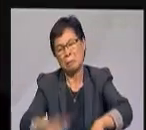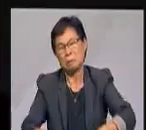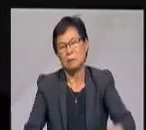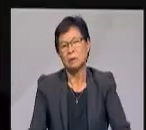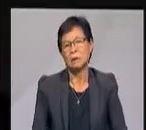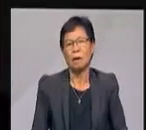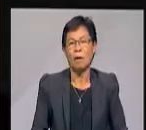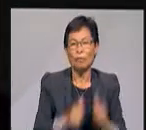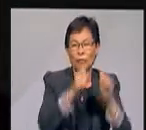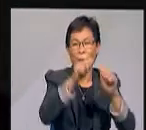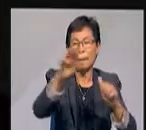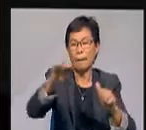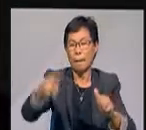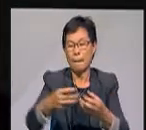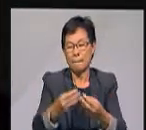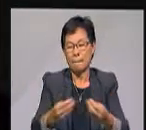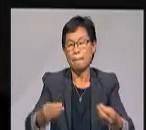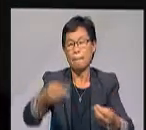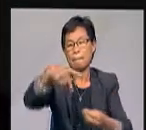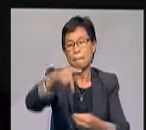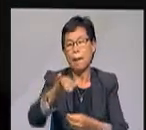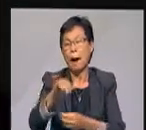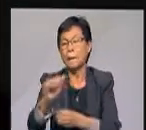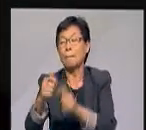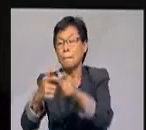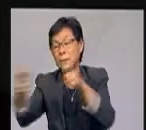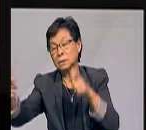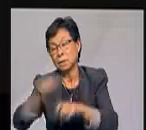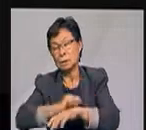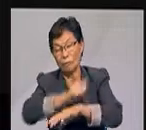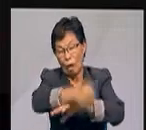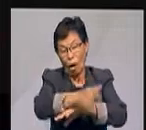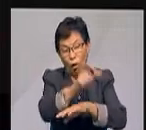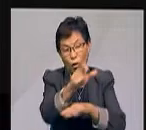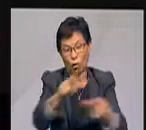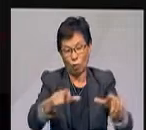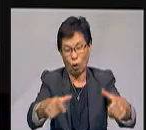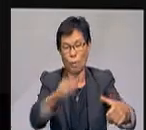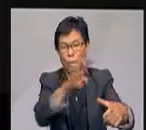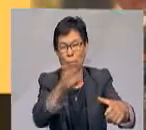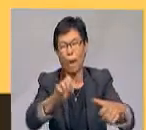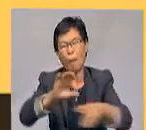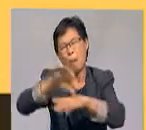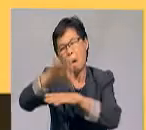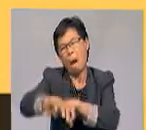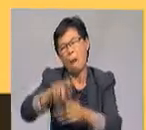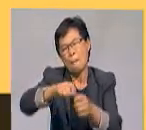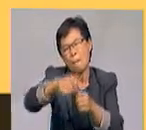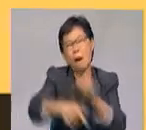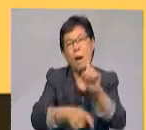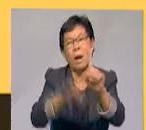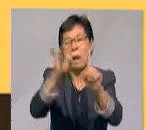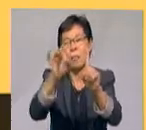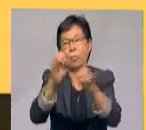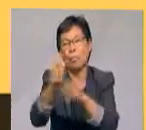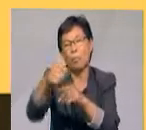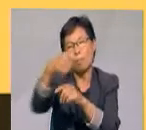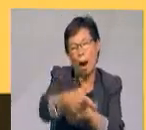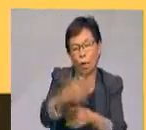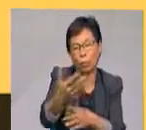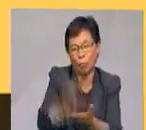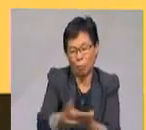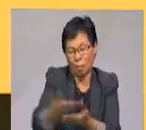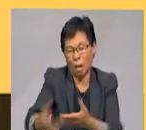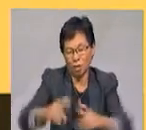Terdahulu Ahli Parlimen Paya Besar, Mamat Syahar Abdullah mendakwa golongan B40 terpaksa membayar RM180 untuk